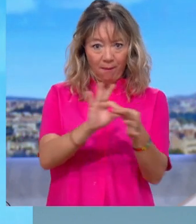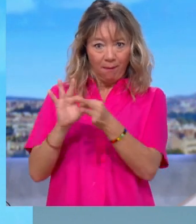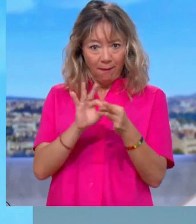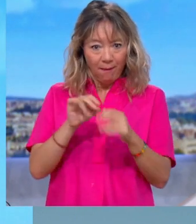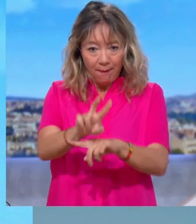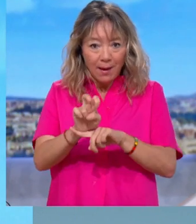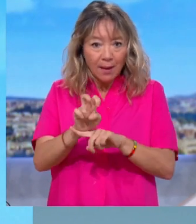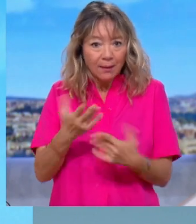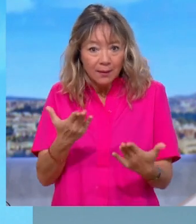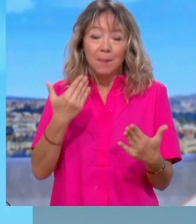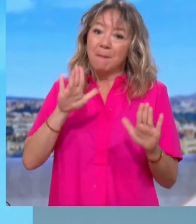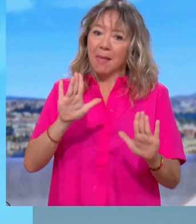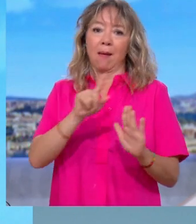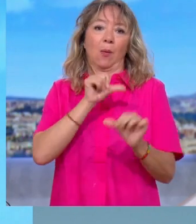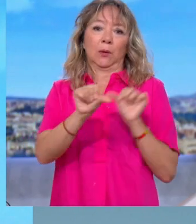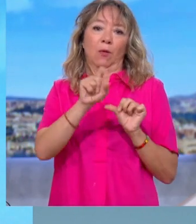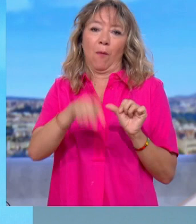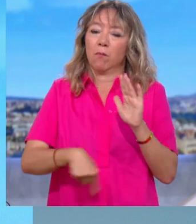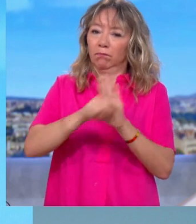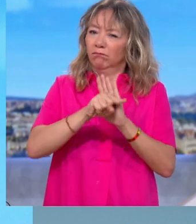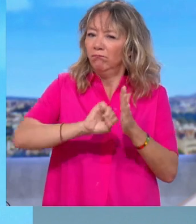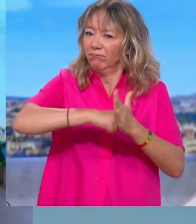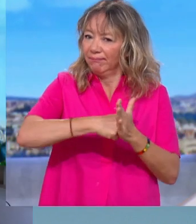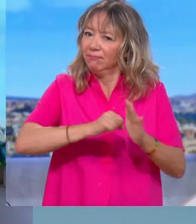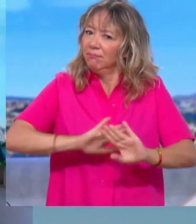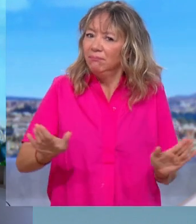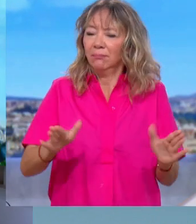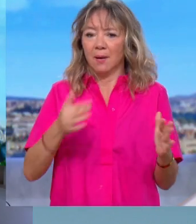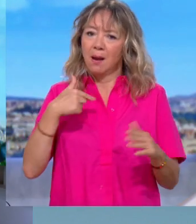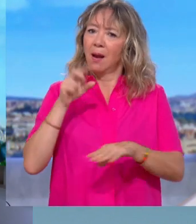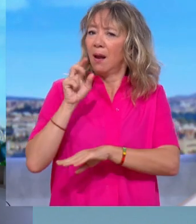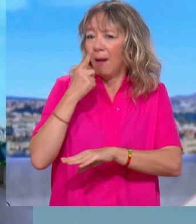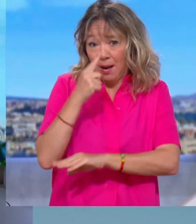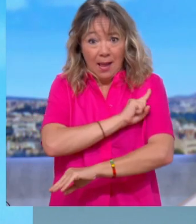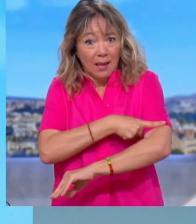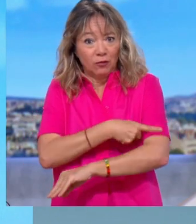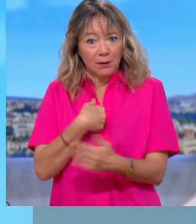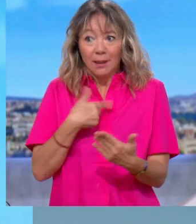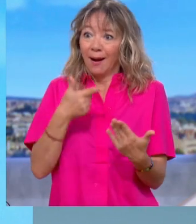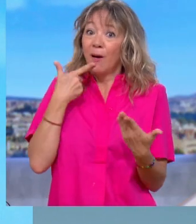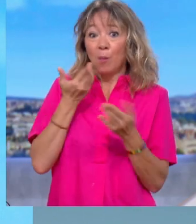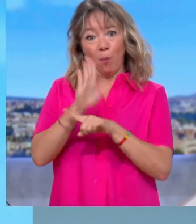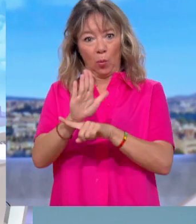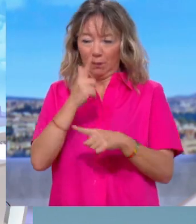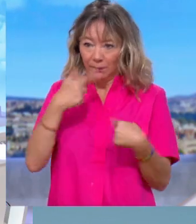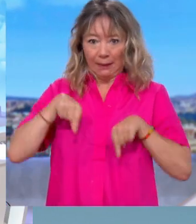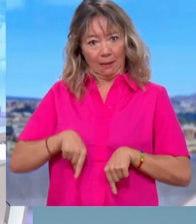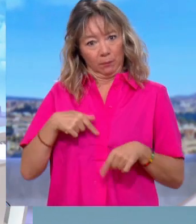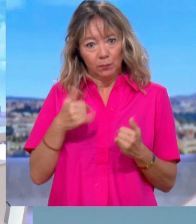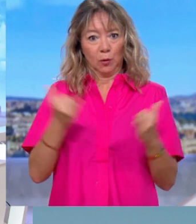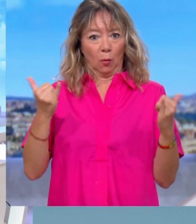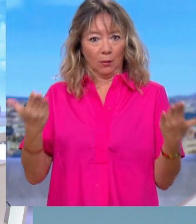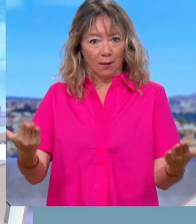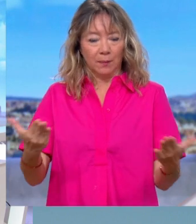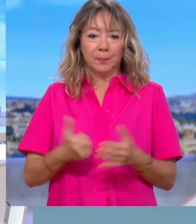des mesures qui soient des mesures drastiques, énergiques, et qui montrent que l'État n'est pas impuissant ? Sur l'immigration, c'est un sujet que vous avez évoqué,